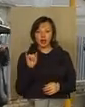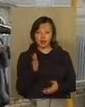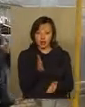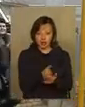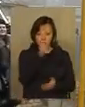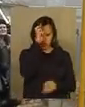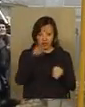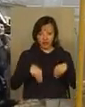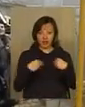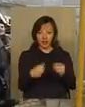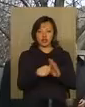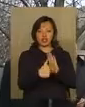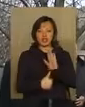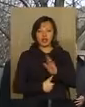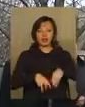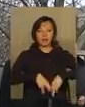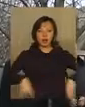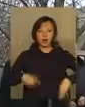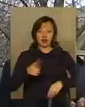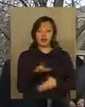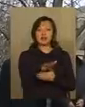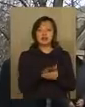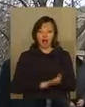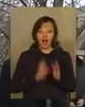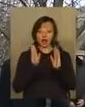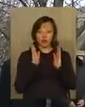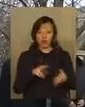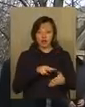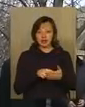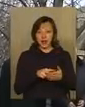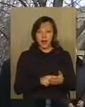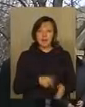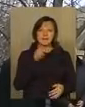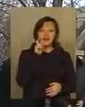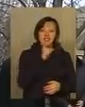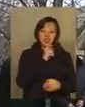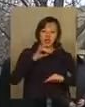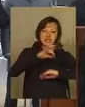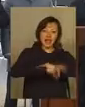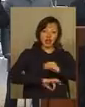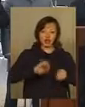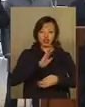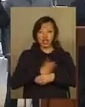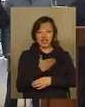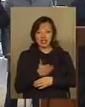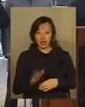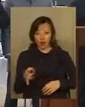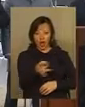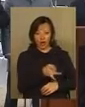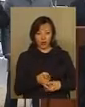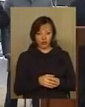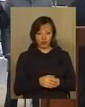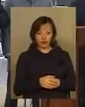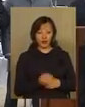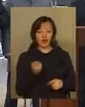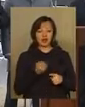напрямку держава дала більше 16 мільйонів гривень. Далі будуть газифікувати північно-західну частину Кам'янеччини. Сокільська зона тягне